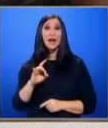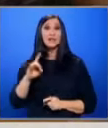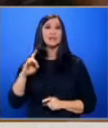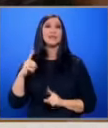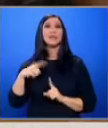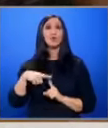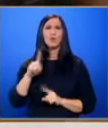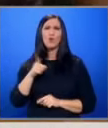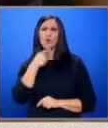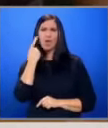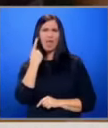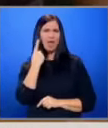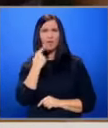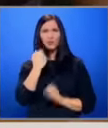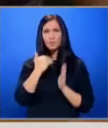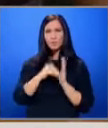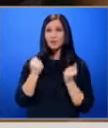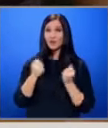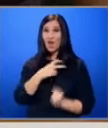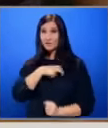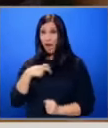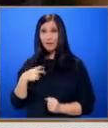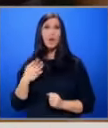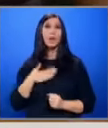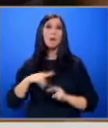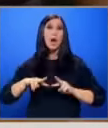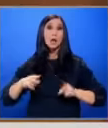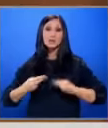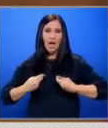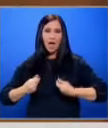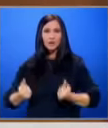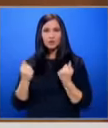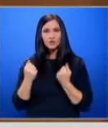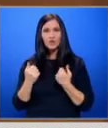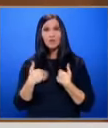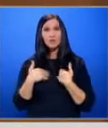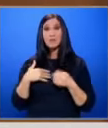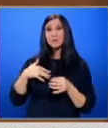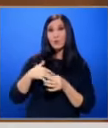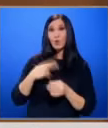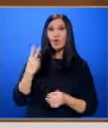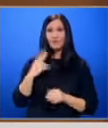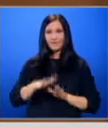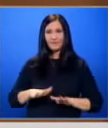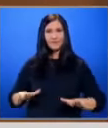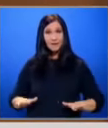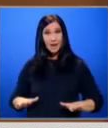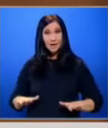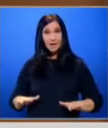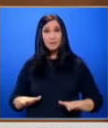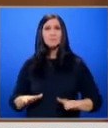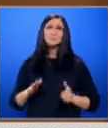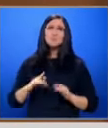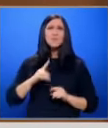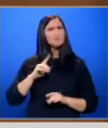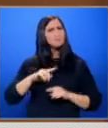Тон, която от година и половина живее в Загреб, има разлика в разходите за живот За мен се пругаме и двете ни деца Да речем